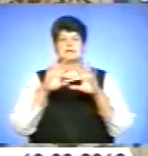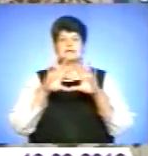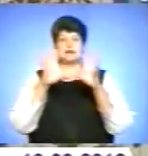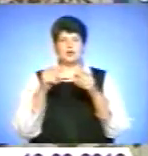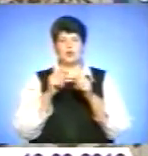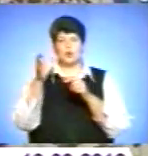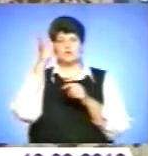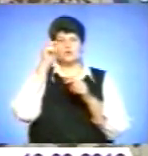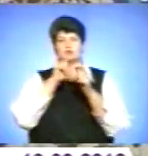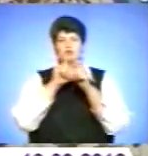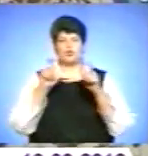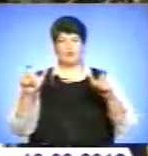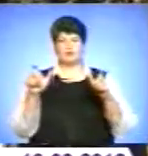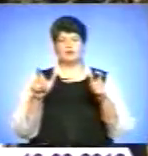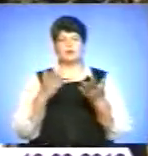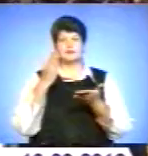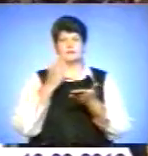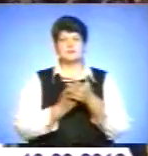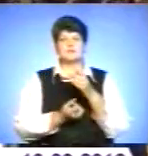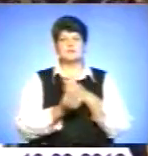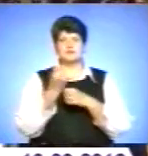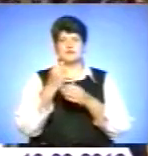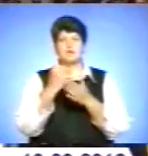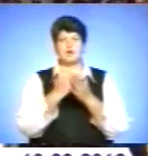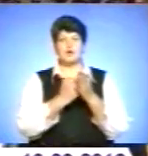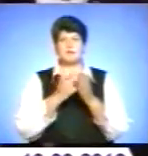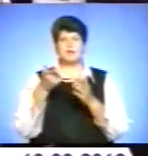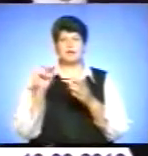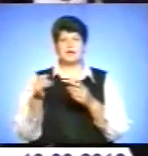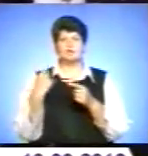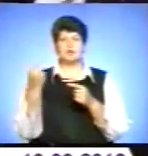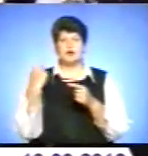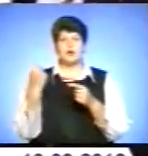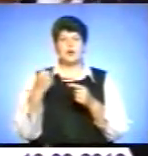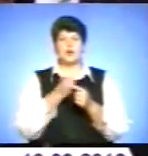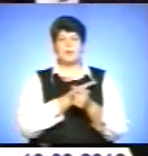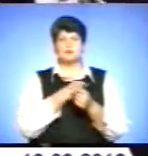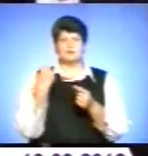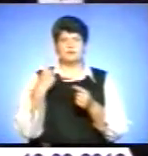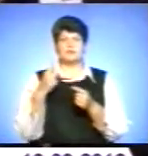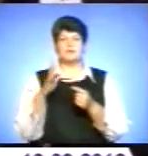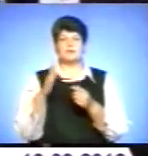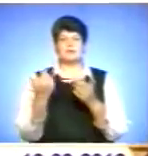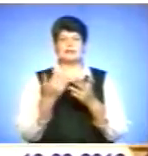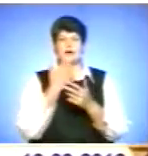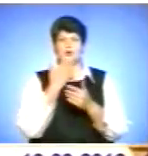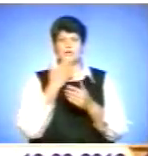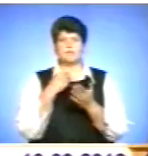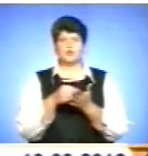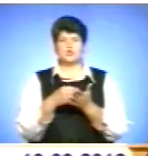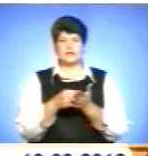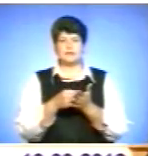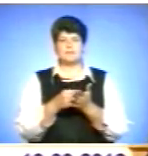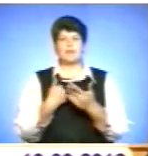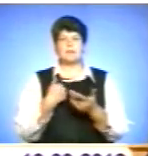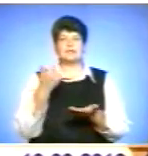Заклад з'явився на карті учбових закладів завдяки програмі губернатора Одещини Едуарда Матвійчука «Народний бюджет». Ми